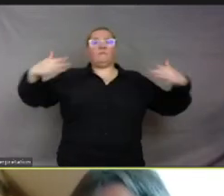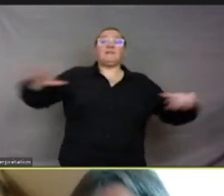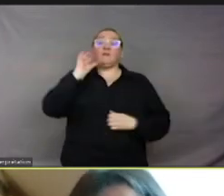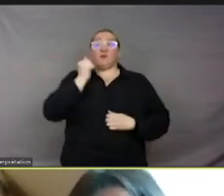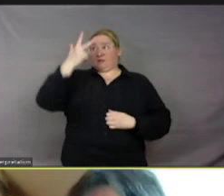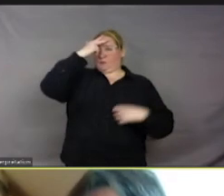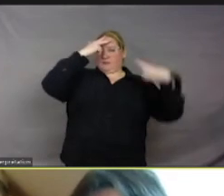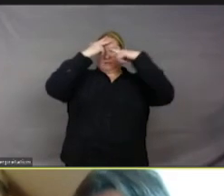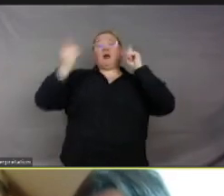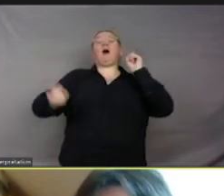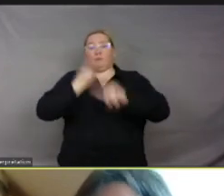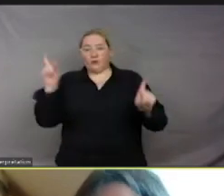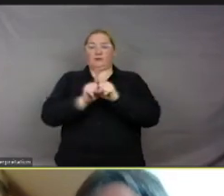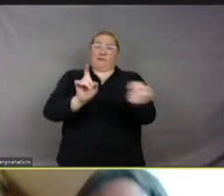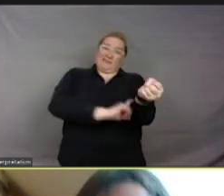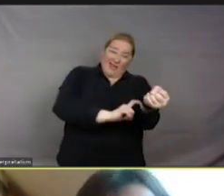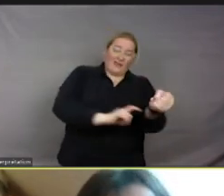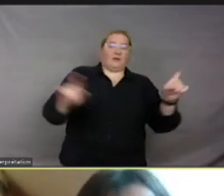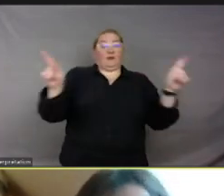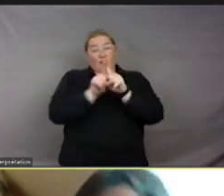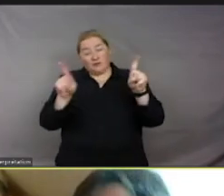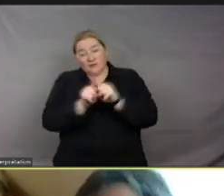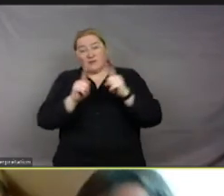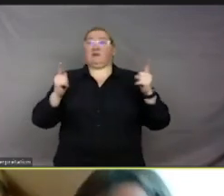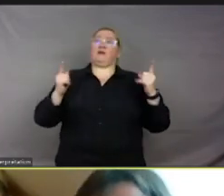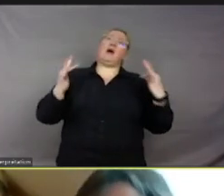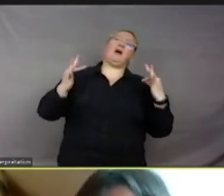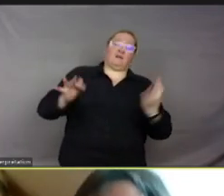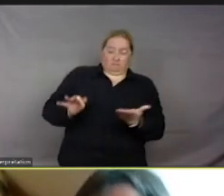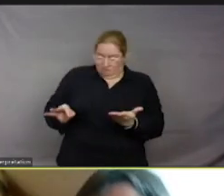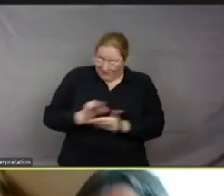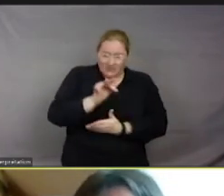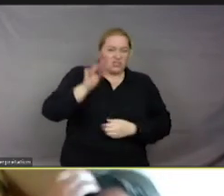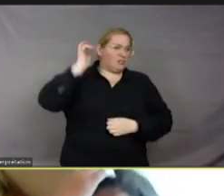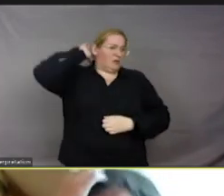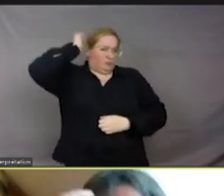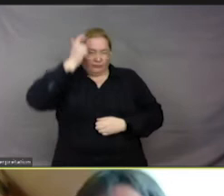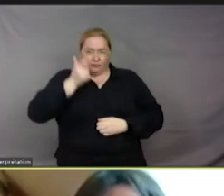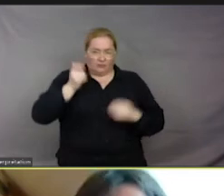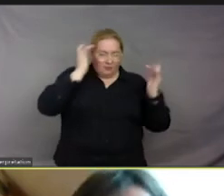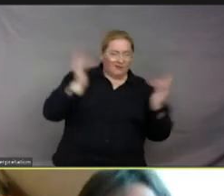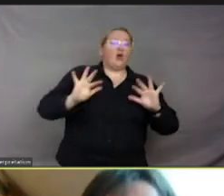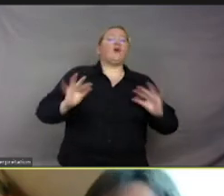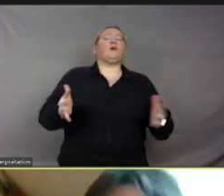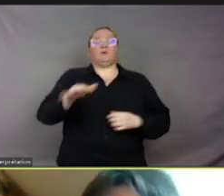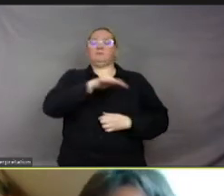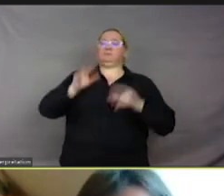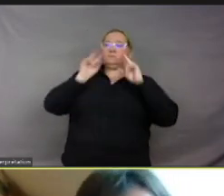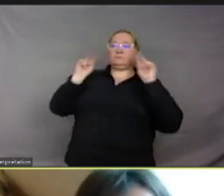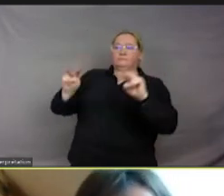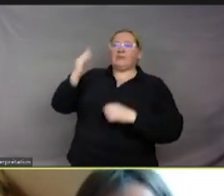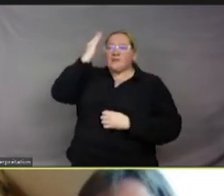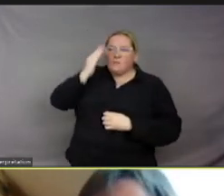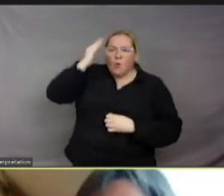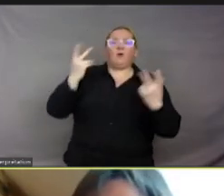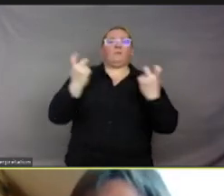quelque chose de très important. Le stress, et puis tout ce qui est stratégie cognitive. Quand vous observez les animaux, quels qu'ils soient,